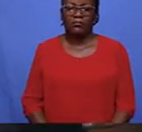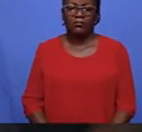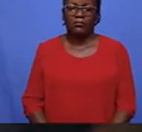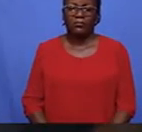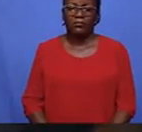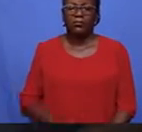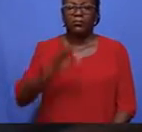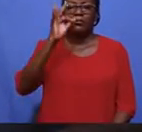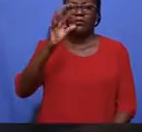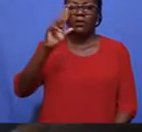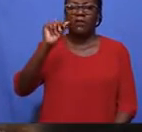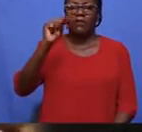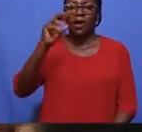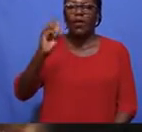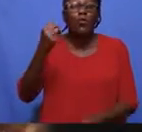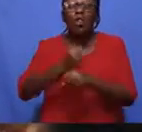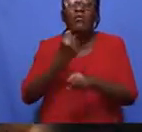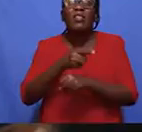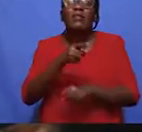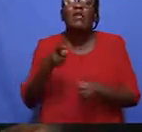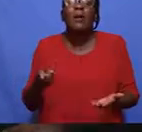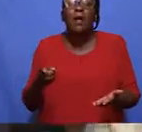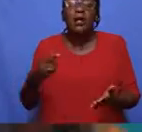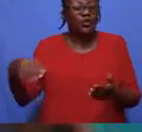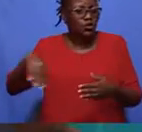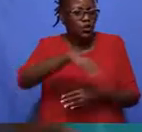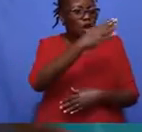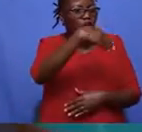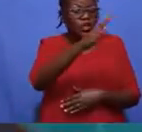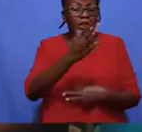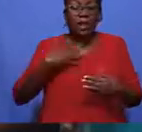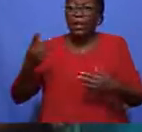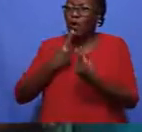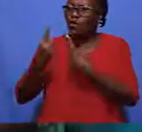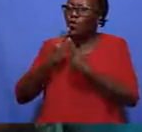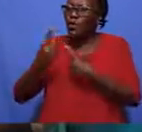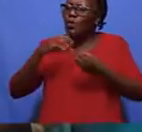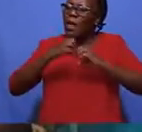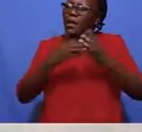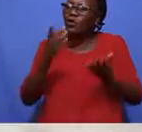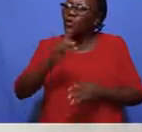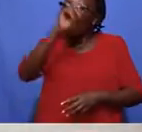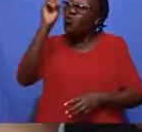Franco, unapanya nini? Toka njihia, nataka tuonge. Kwa nikuuna tatizo? Unauliza?